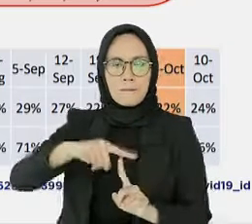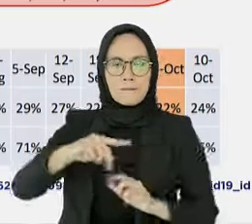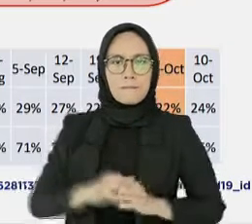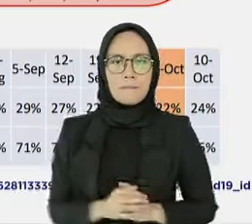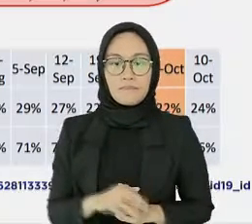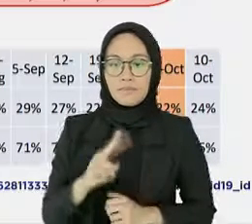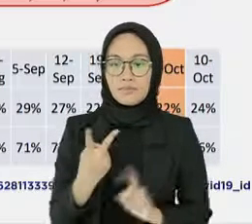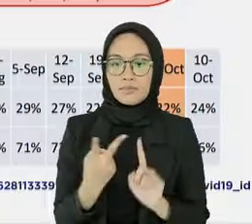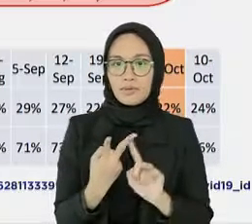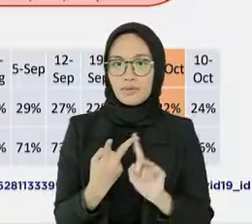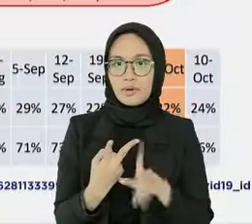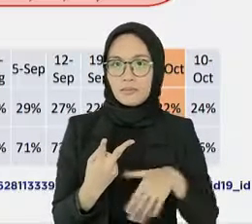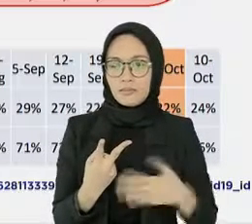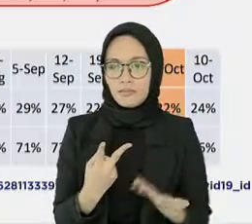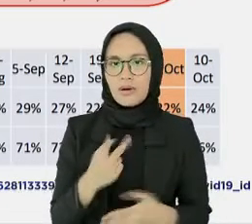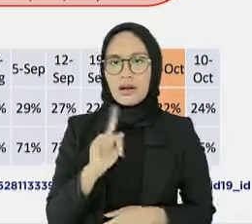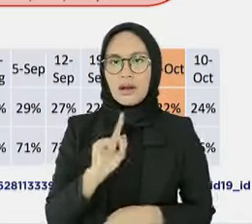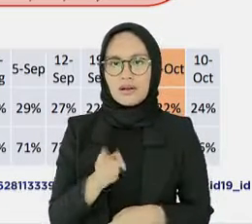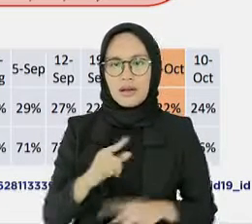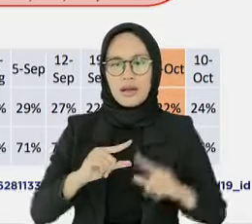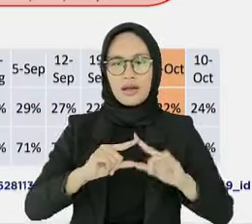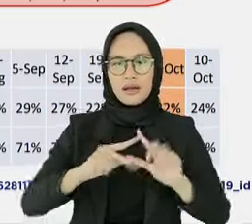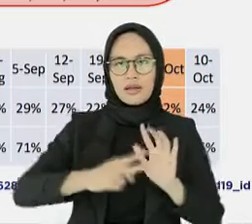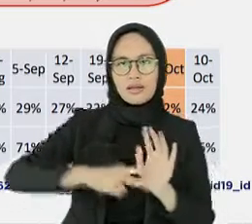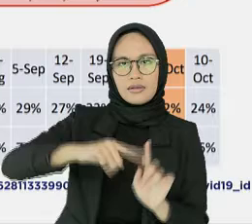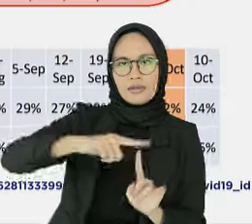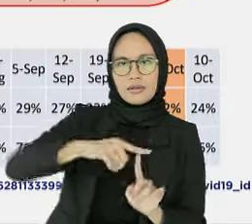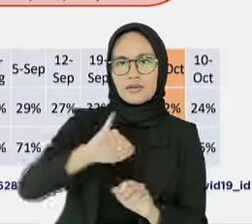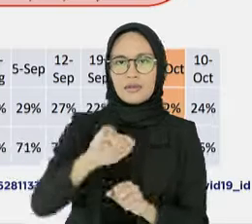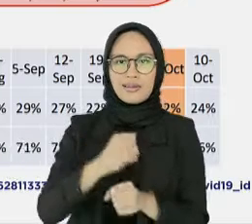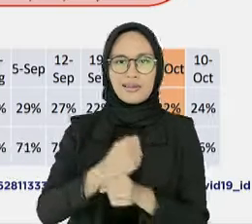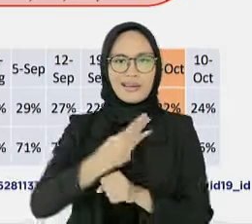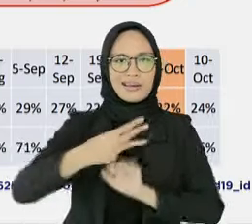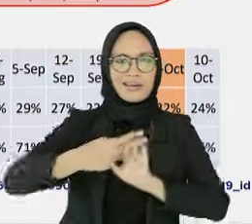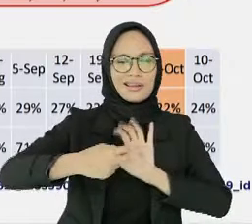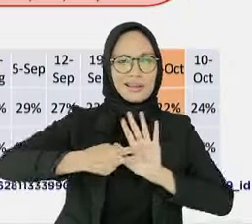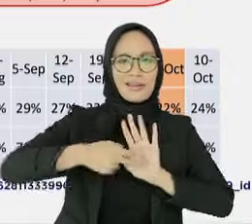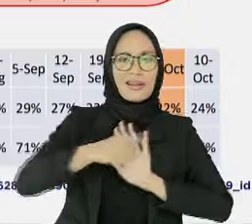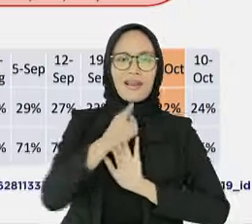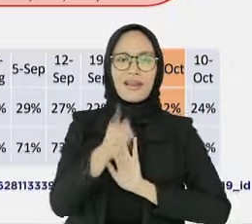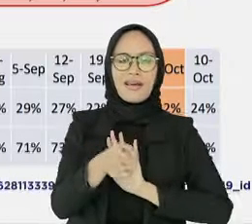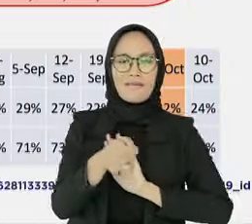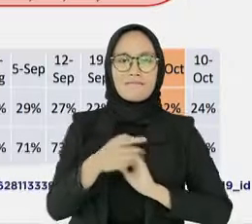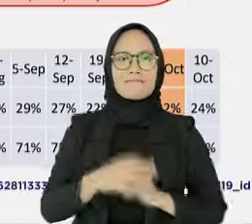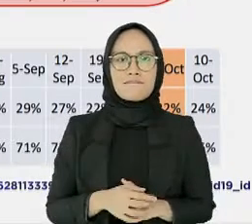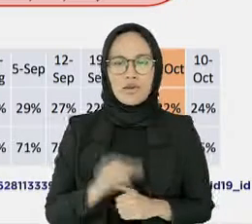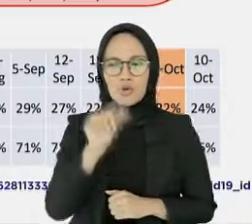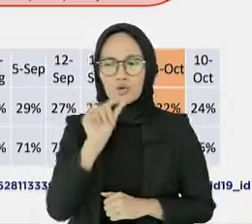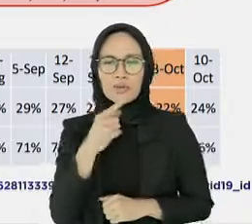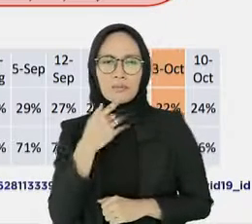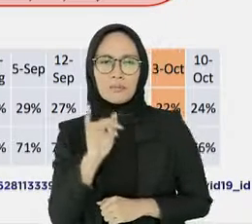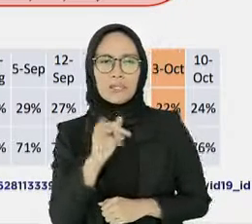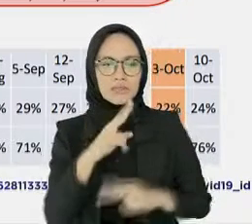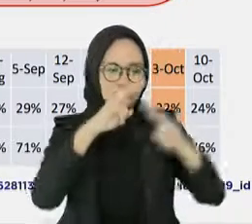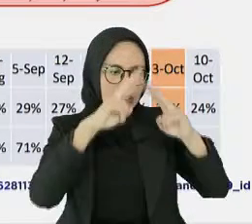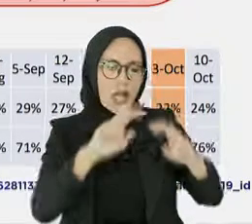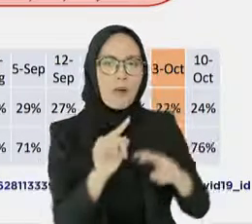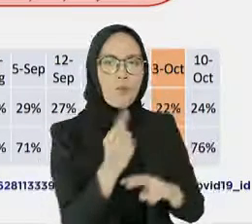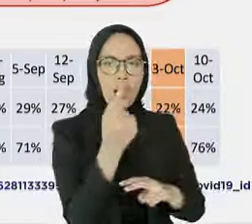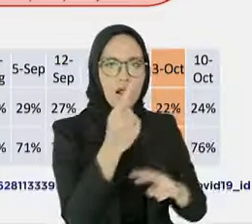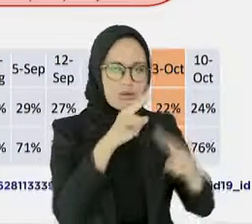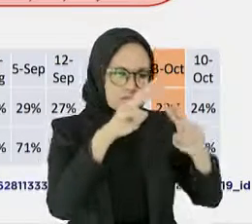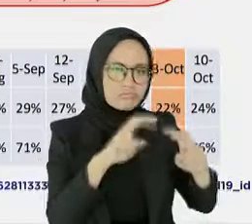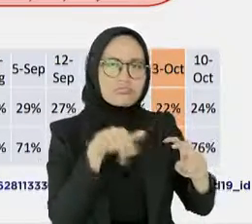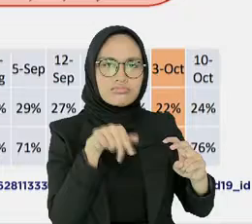kedua adalah deteksi antigen. Tes antigen lebih sering digunakan sebagai screening awalan maupun